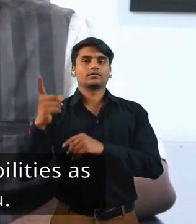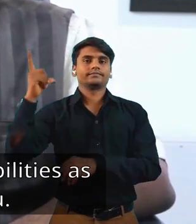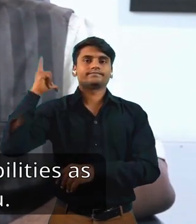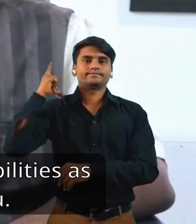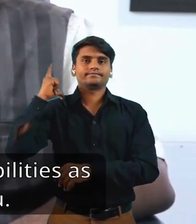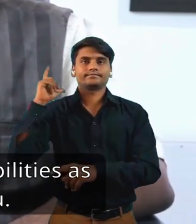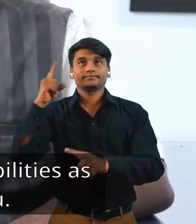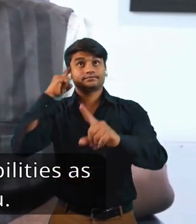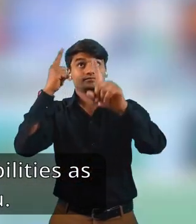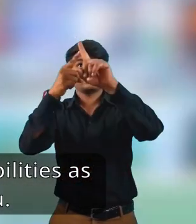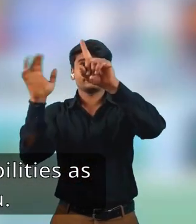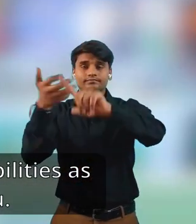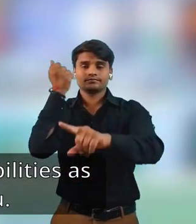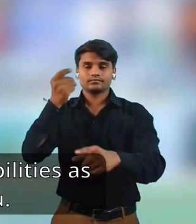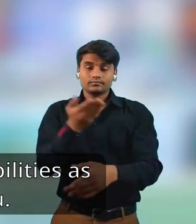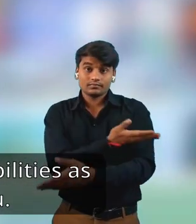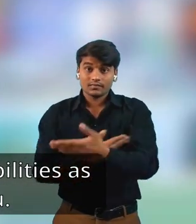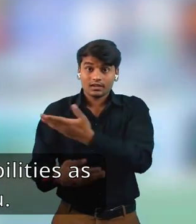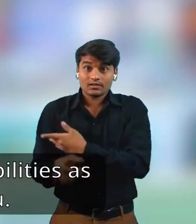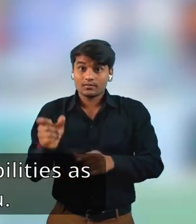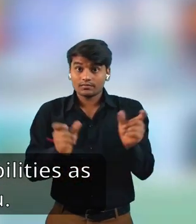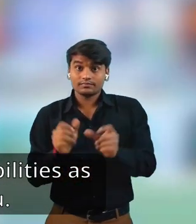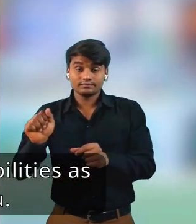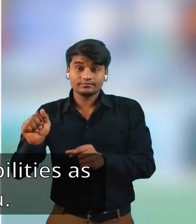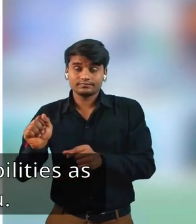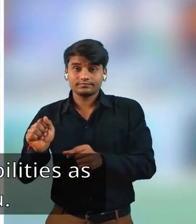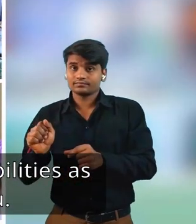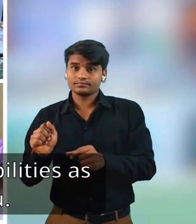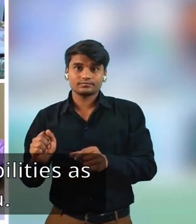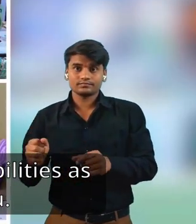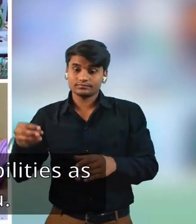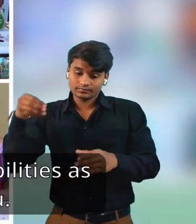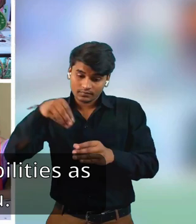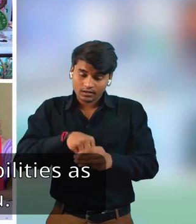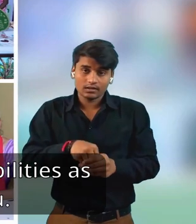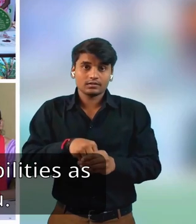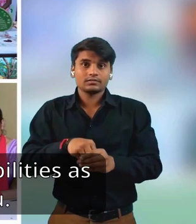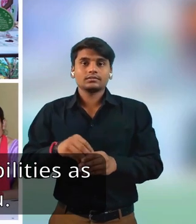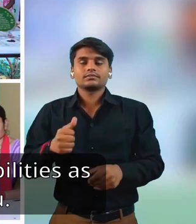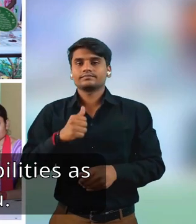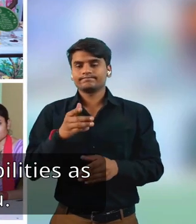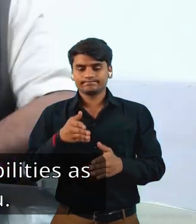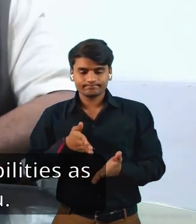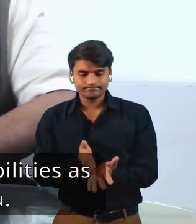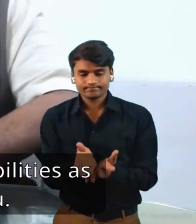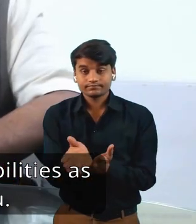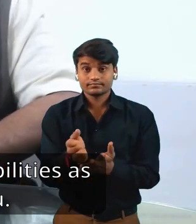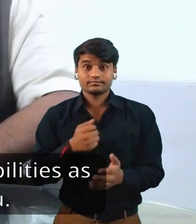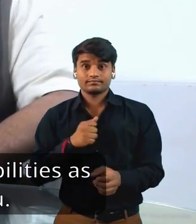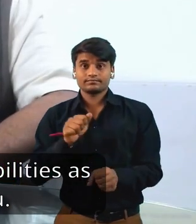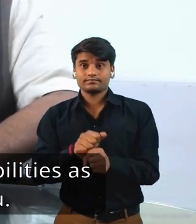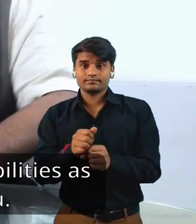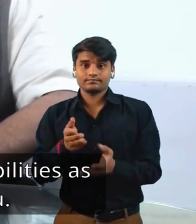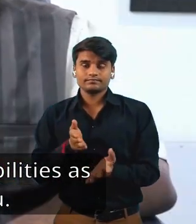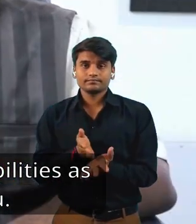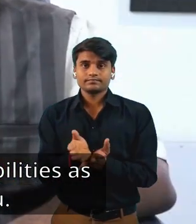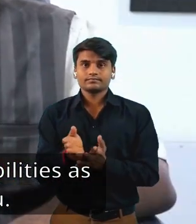बारत विश्व गुरू बनेगा उसमें दिव्यांग जिनका योगदान भी सुनिक्षित करें इस दिशा में हम सब